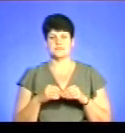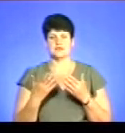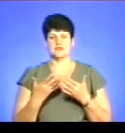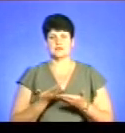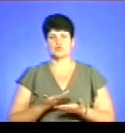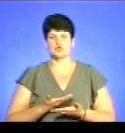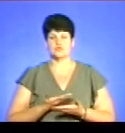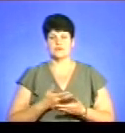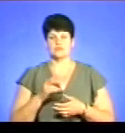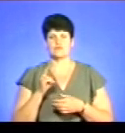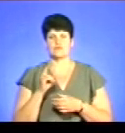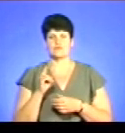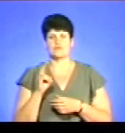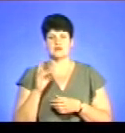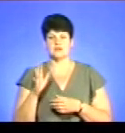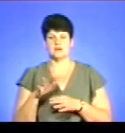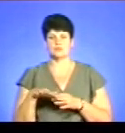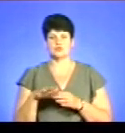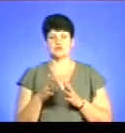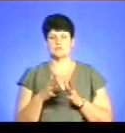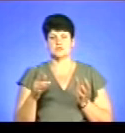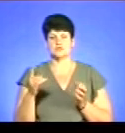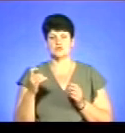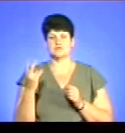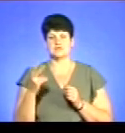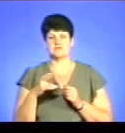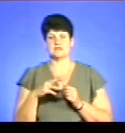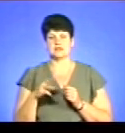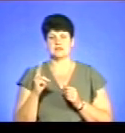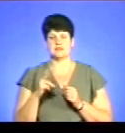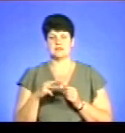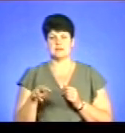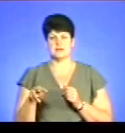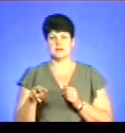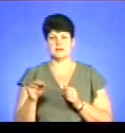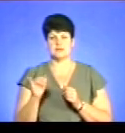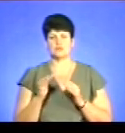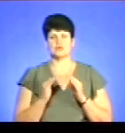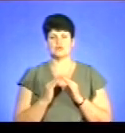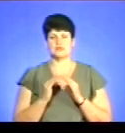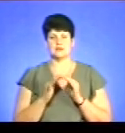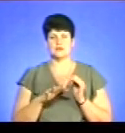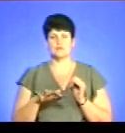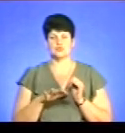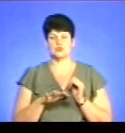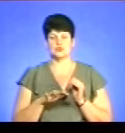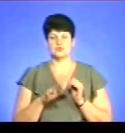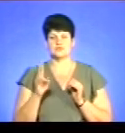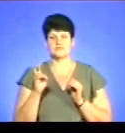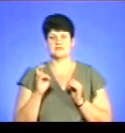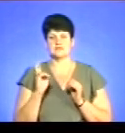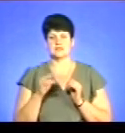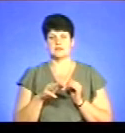проживають в квартирах площою більше, як 120 квадратних метрів, і будинки площою більше, як 200